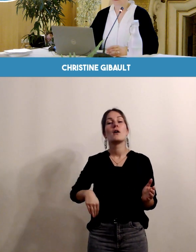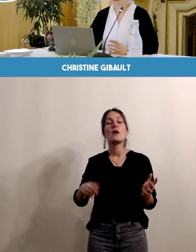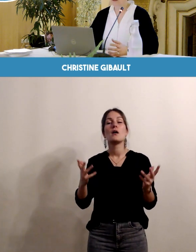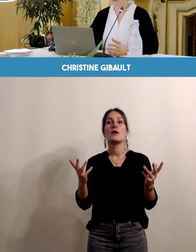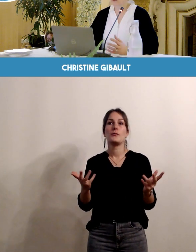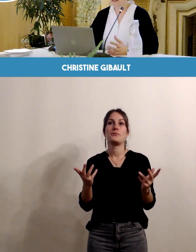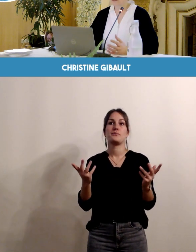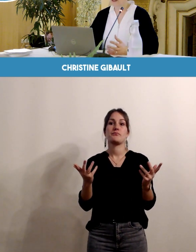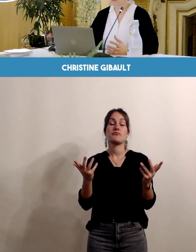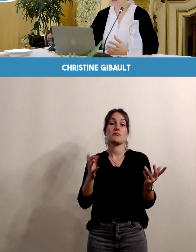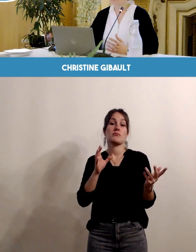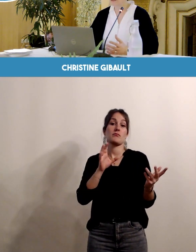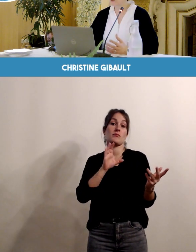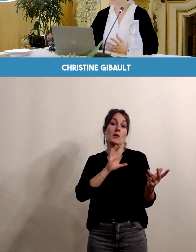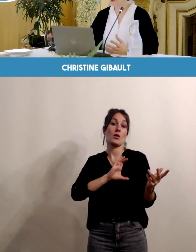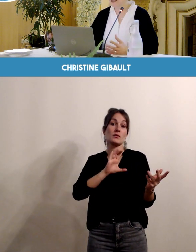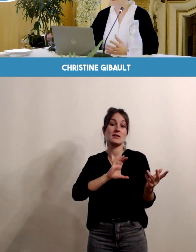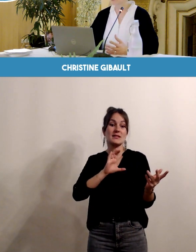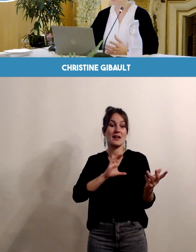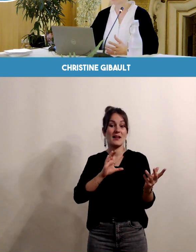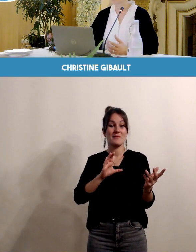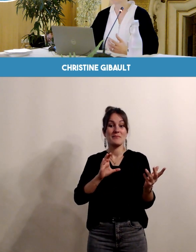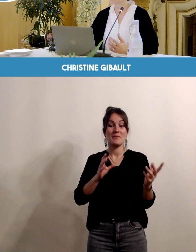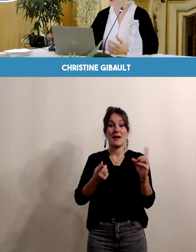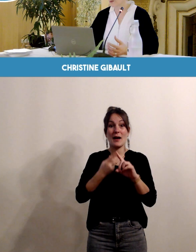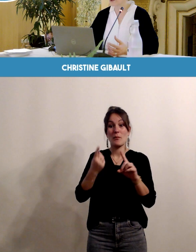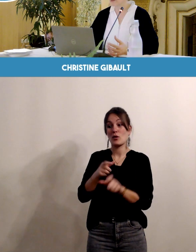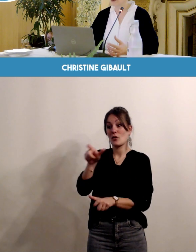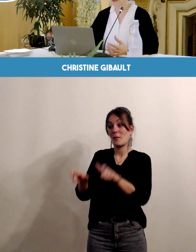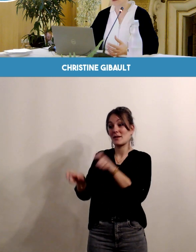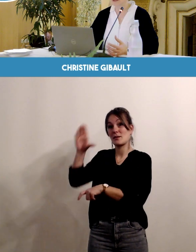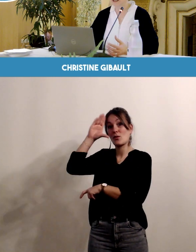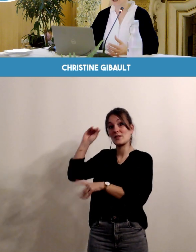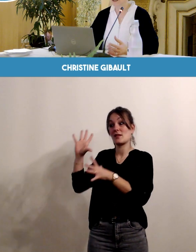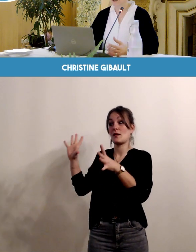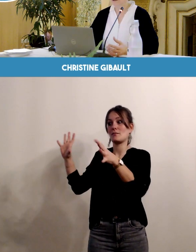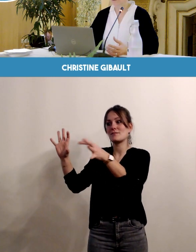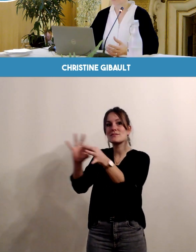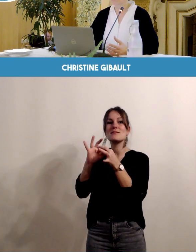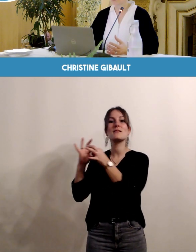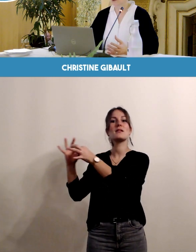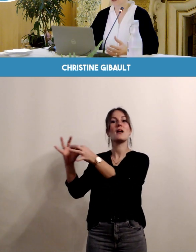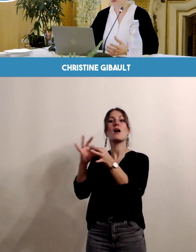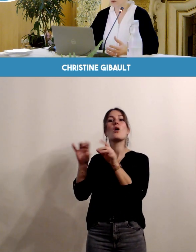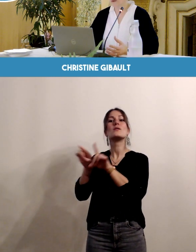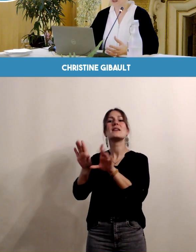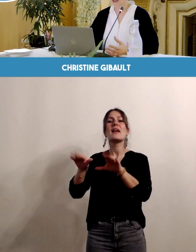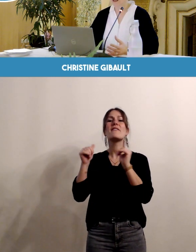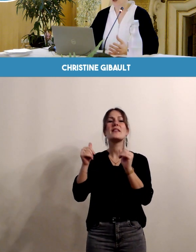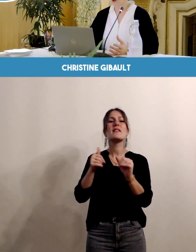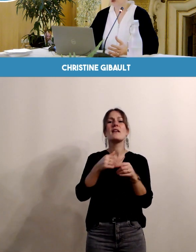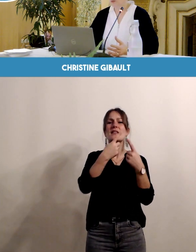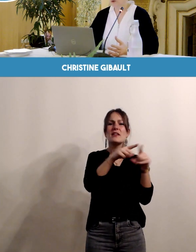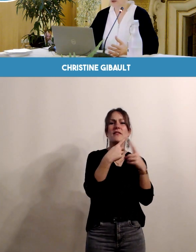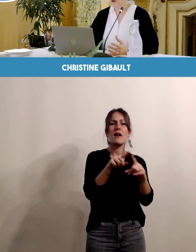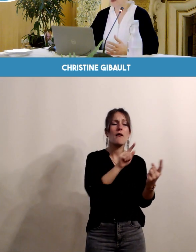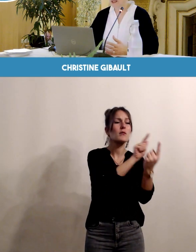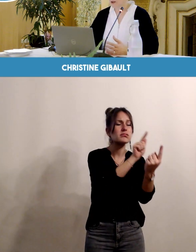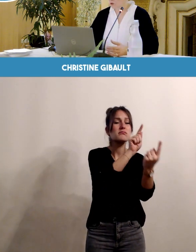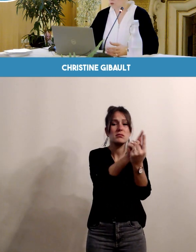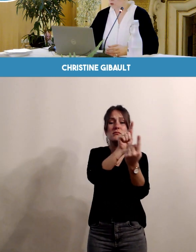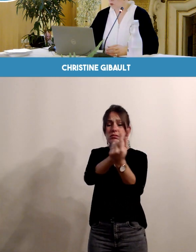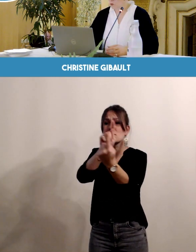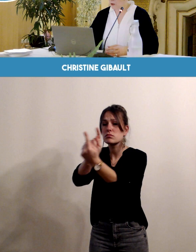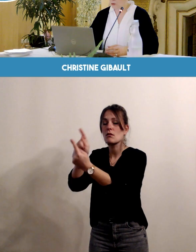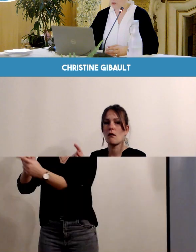on essaie de favoriser vraiment cette meilleure coordination autour de l'ensemble des professionnels qui sont à vos côtés tant pendant la